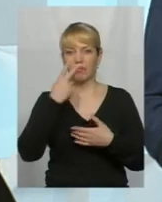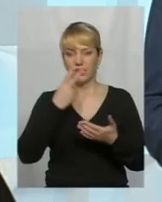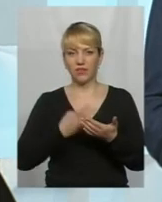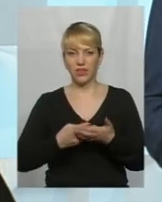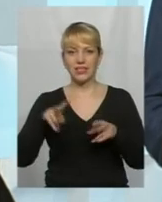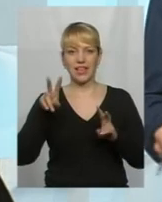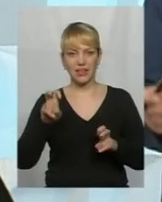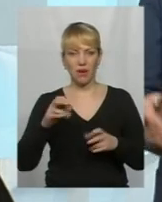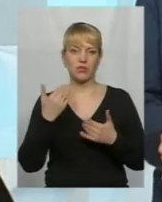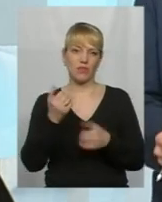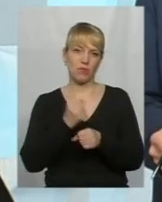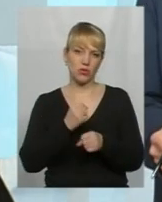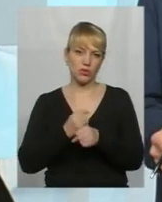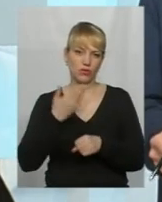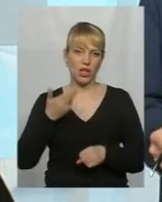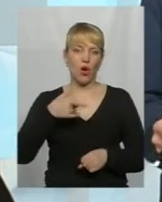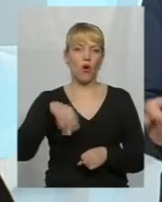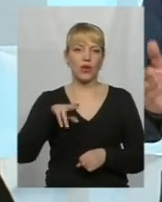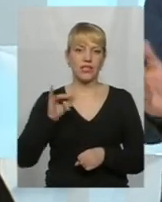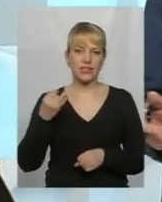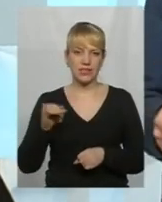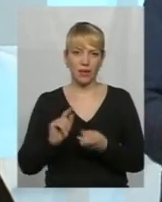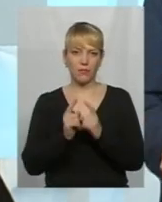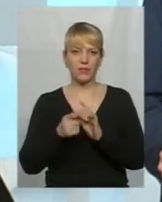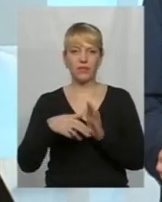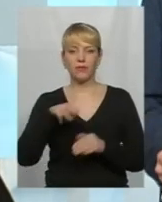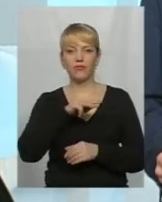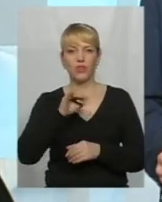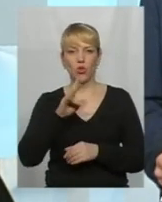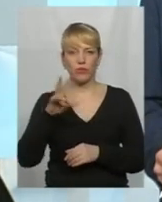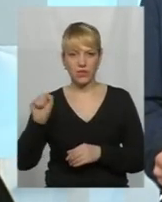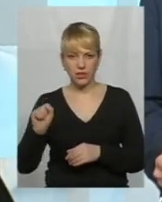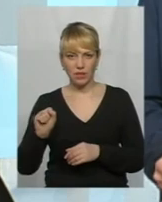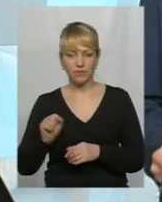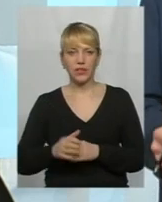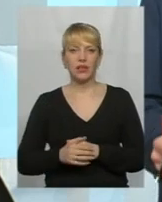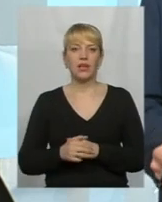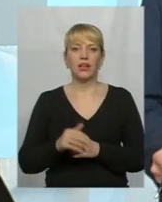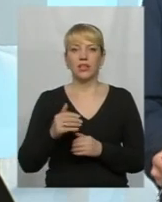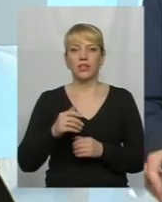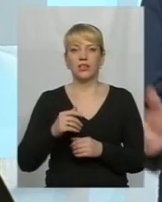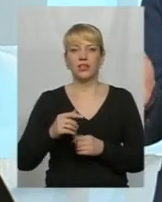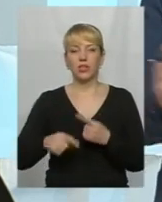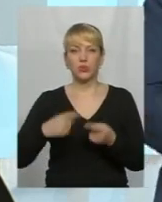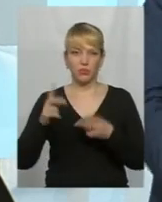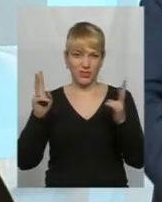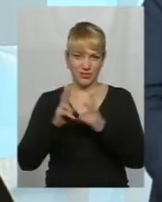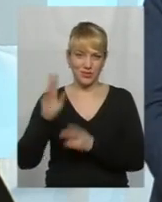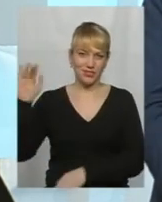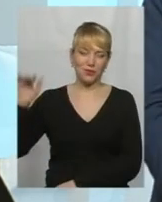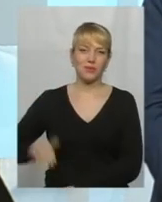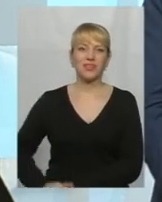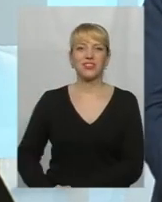тему, з вами працював Володимир Гординський, Оксана Фіновська перекладала на мови жестів. До зустрічі, наступне.